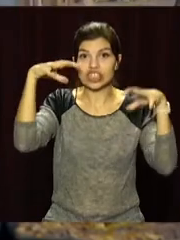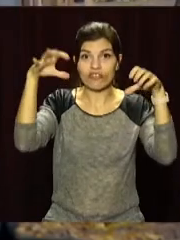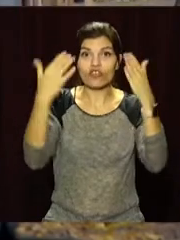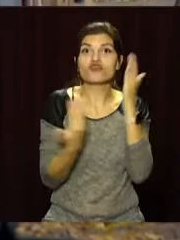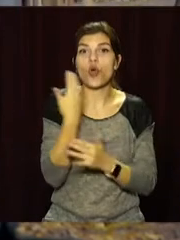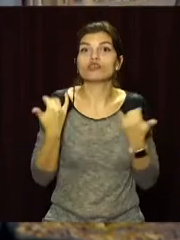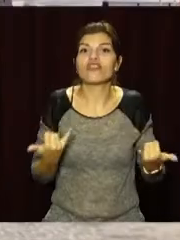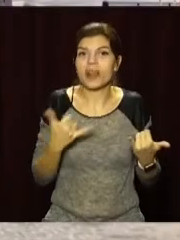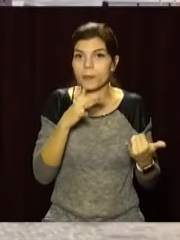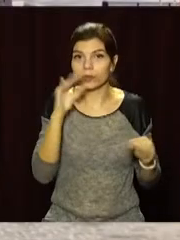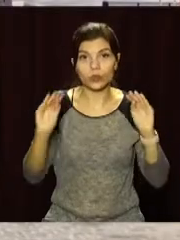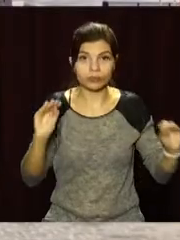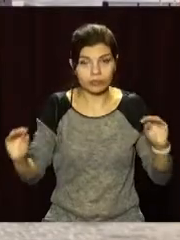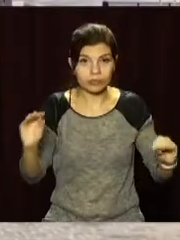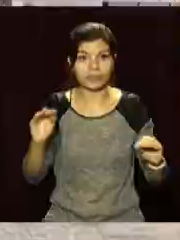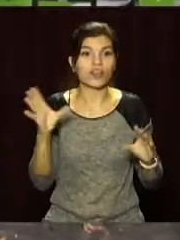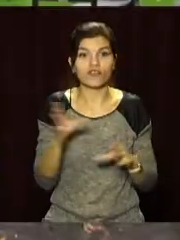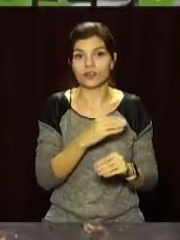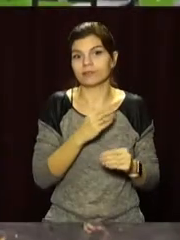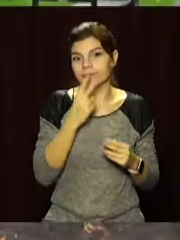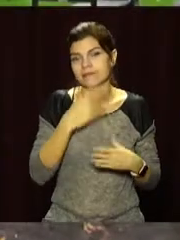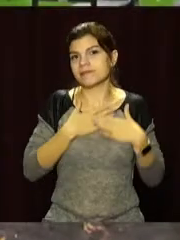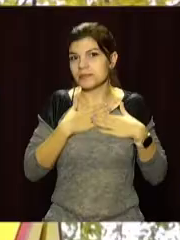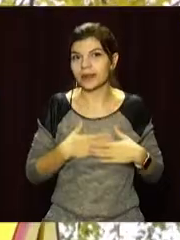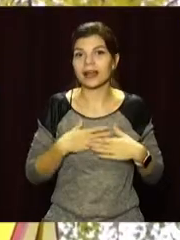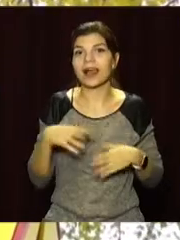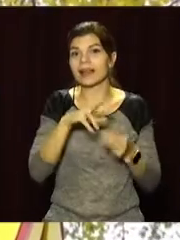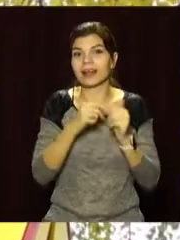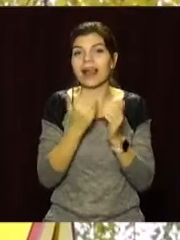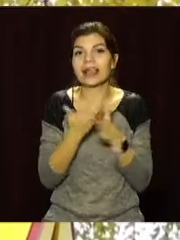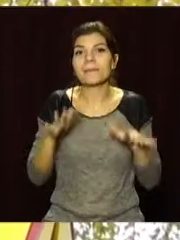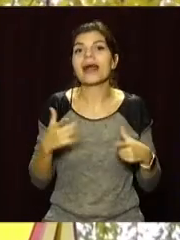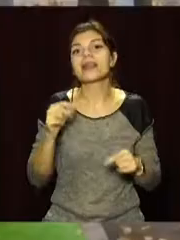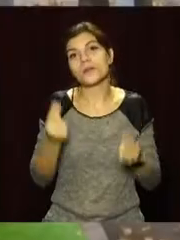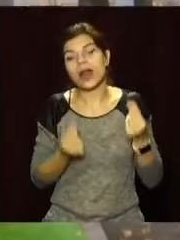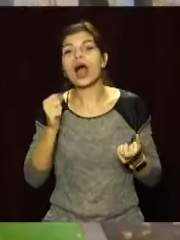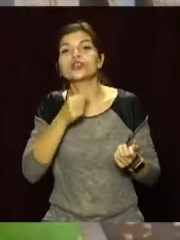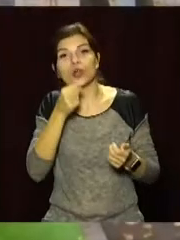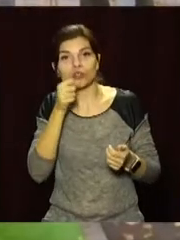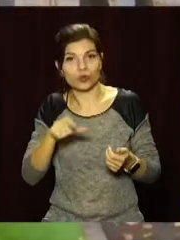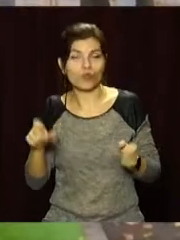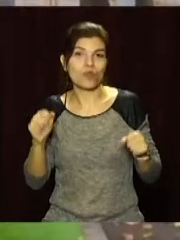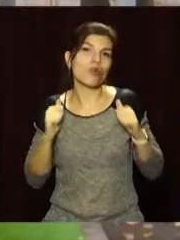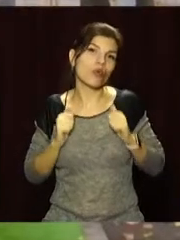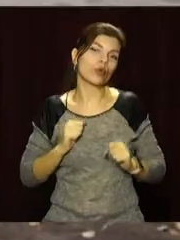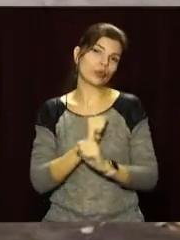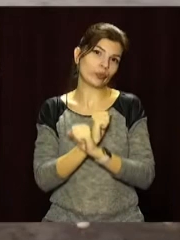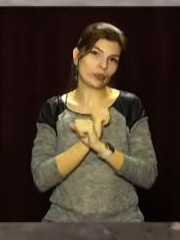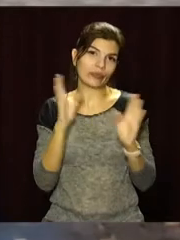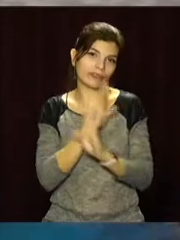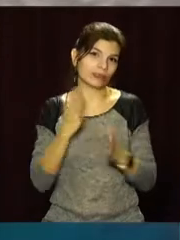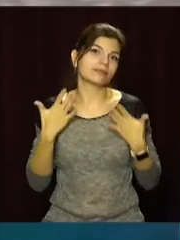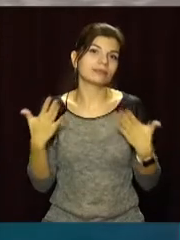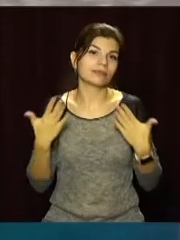облаштували затишні куточки для дозвілля всіх поколінь. Юні кам'янчани мають тепер місце, де погратися, а старше покоління – спокійно відпочити. Уже